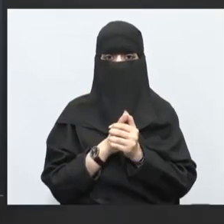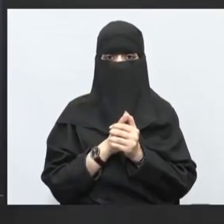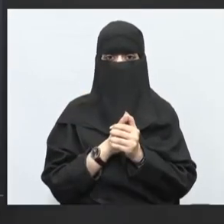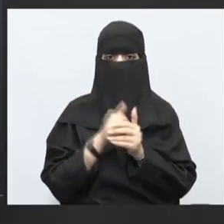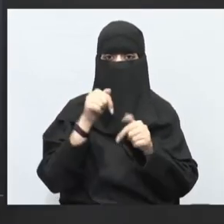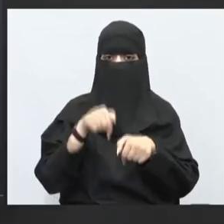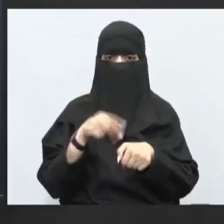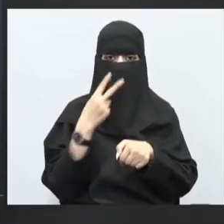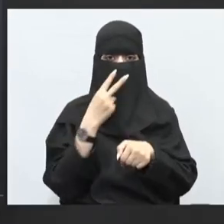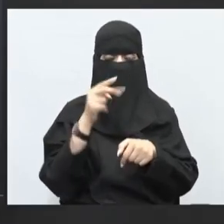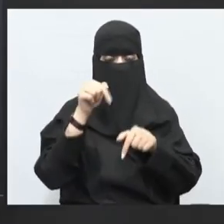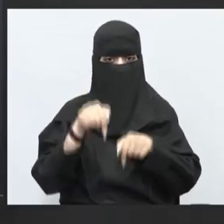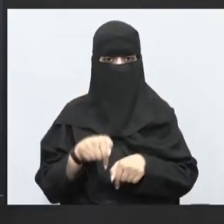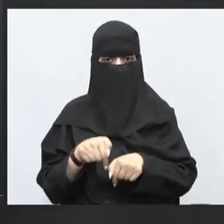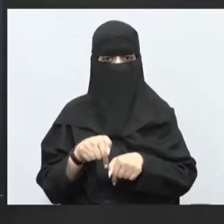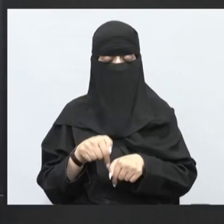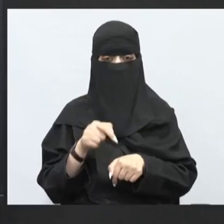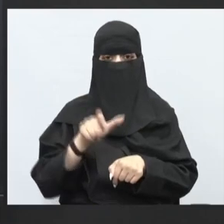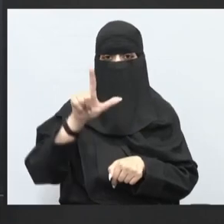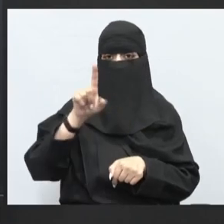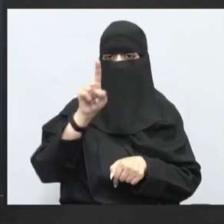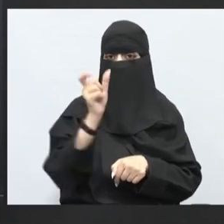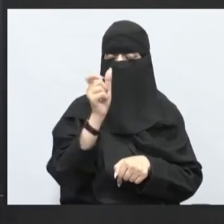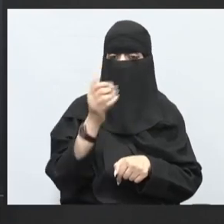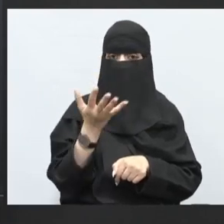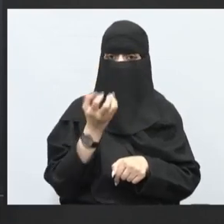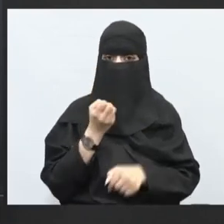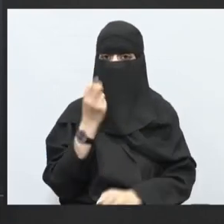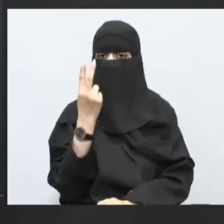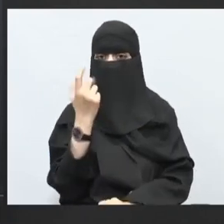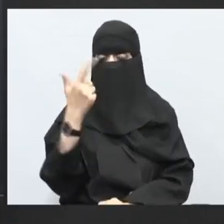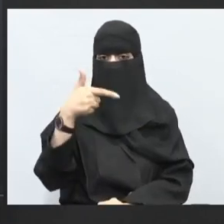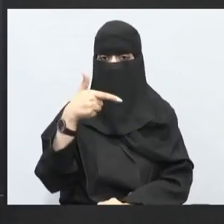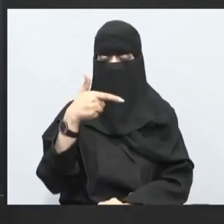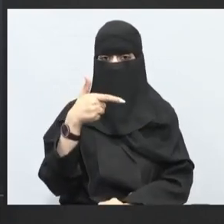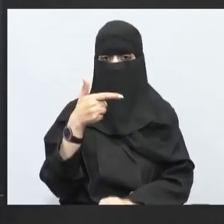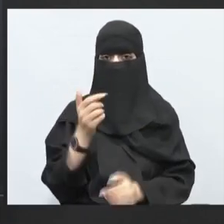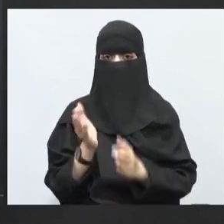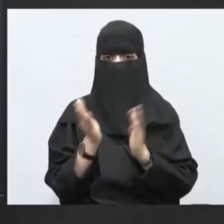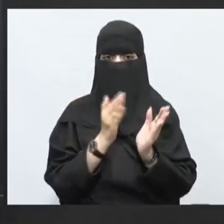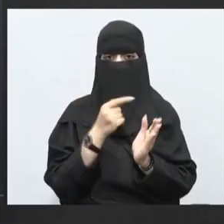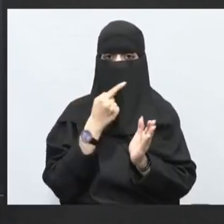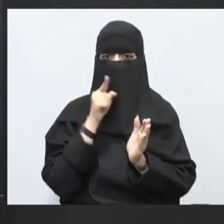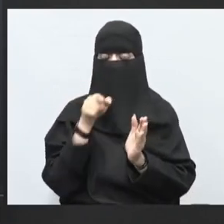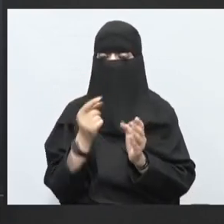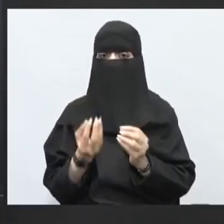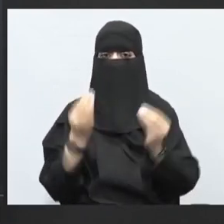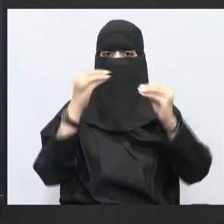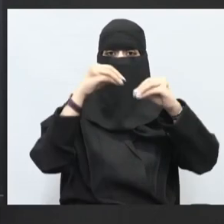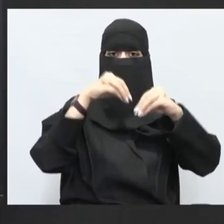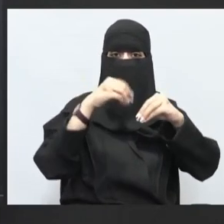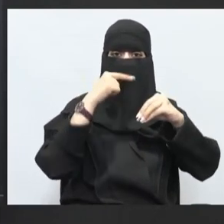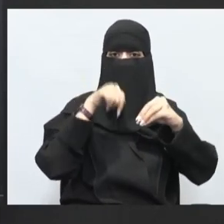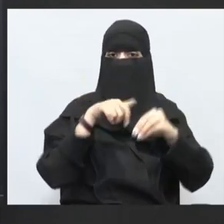الطالب والطالب وأنت تشاهدني الآن لبنة مع هاتنان وسبون تم قال لبنة تزيد عن سناء